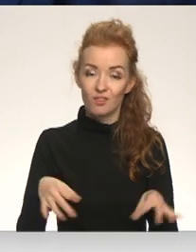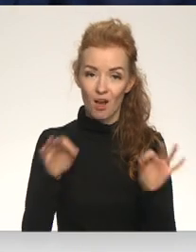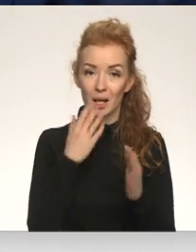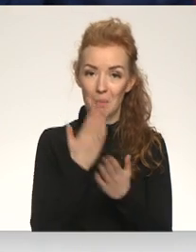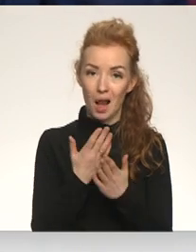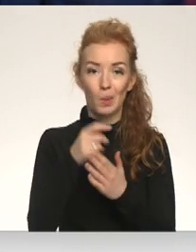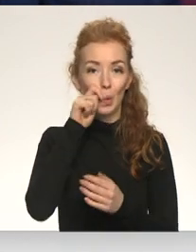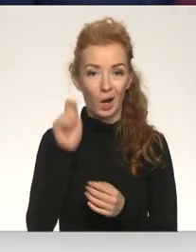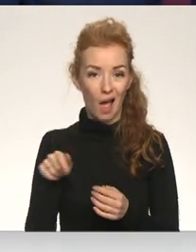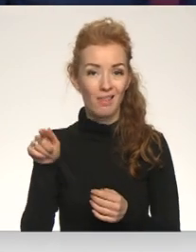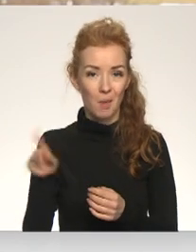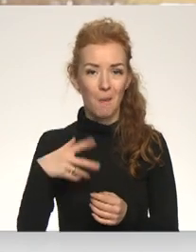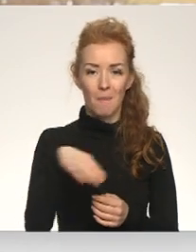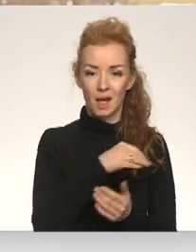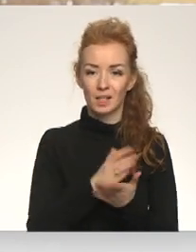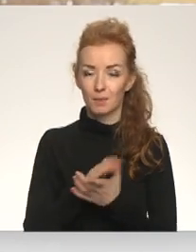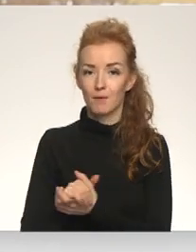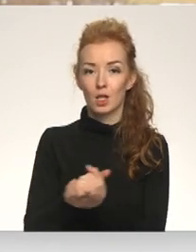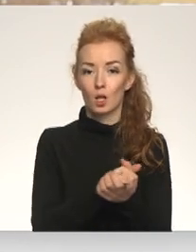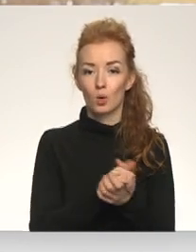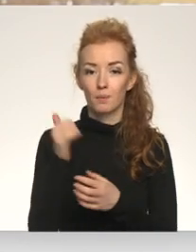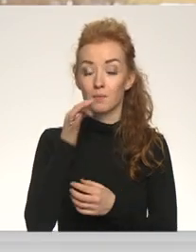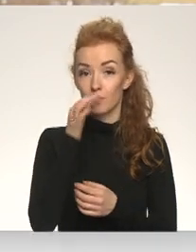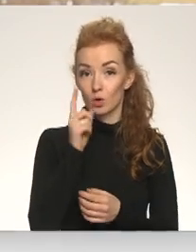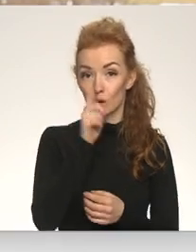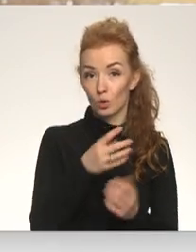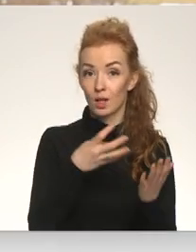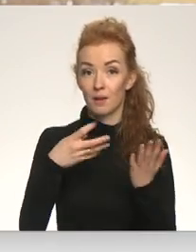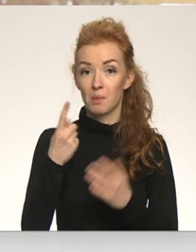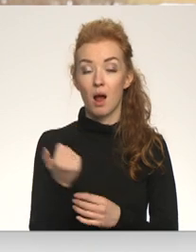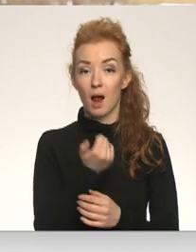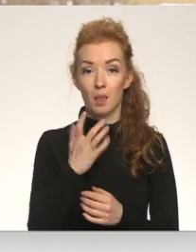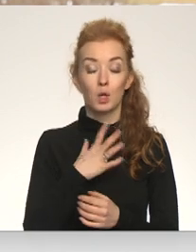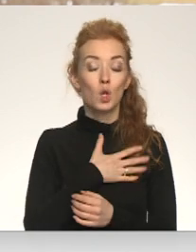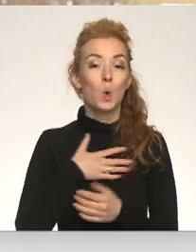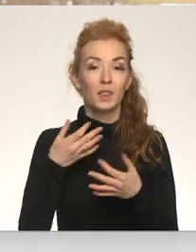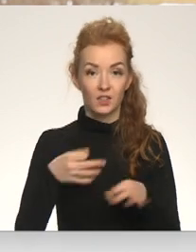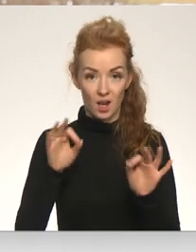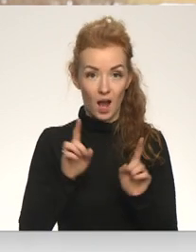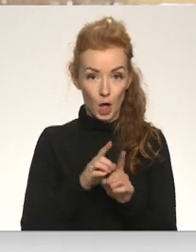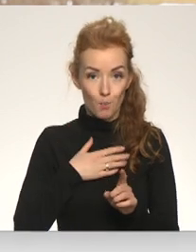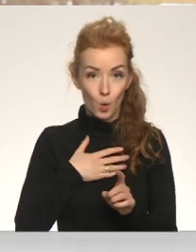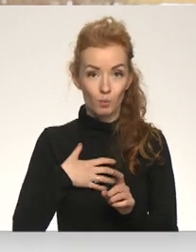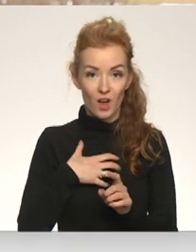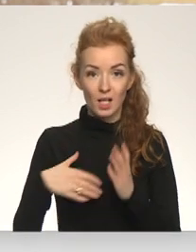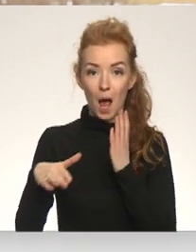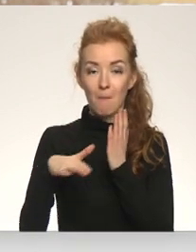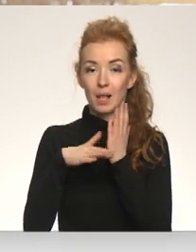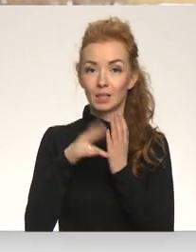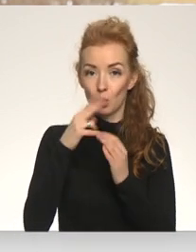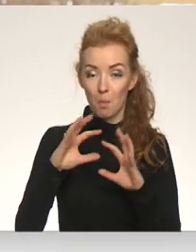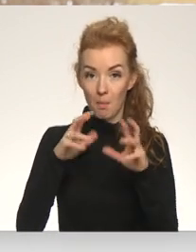parādīt, kas esam vienoti. Kā arī 1991. gadā mums bija ļoti nosvara, ka pasauli mūs atbalstīja, man liekas,